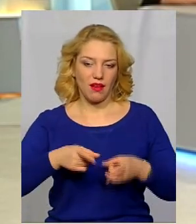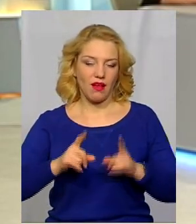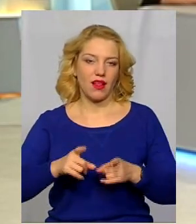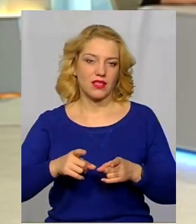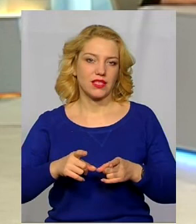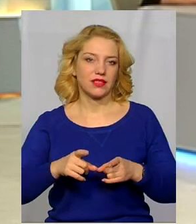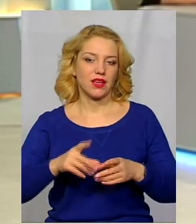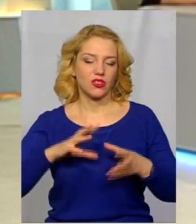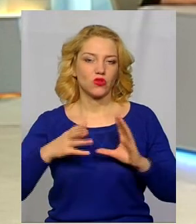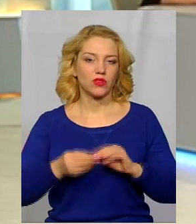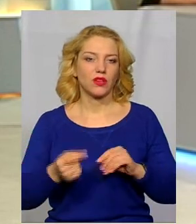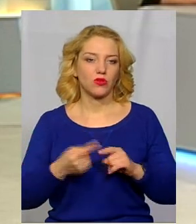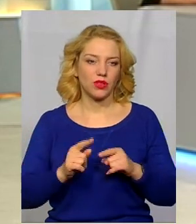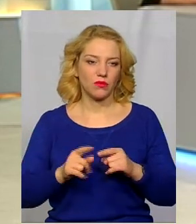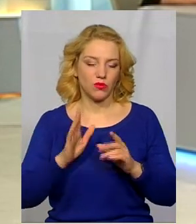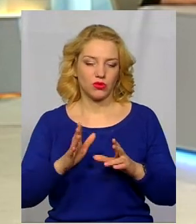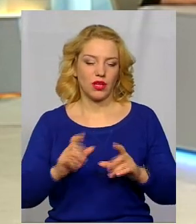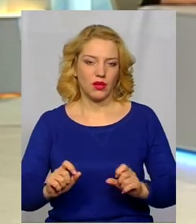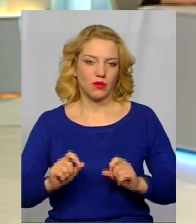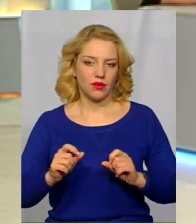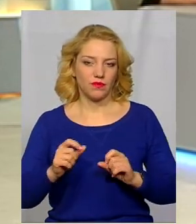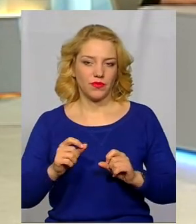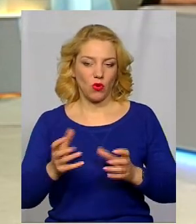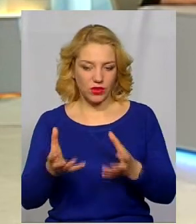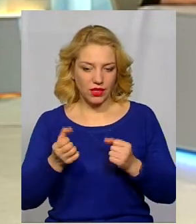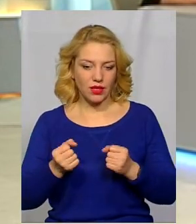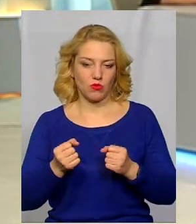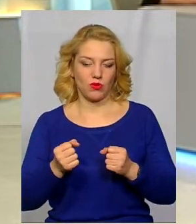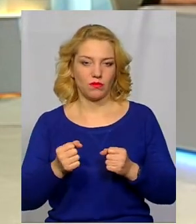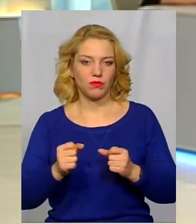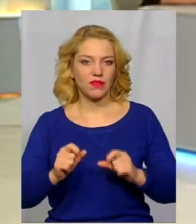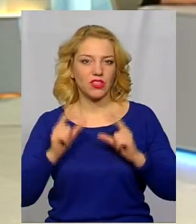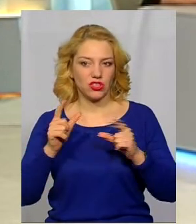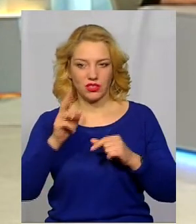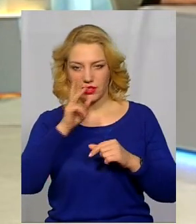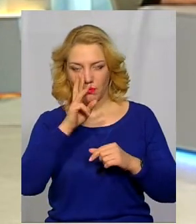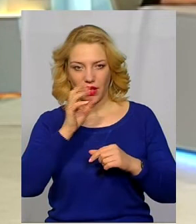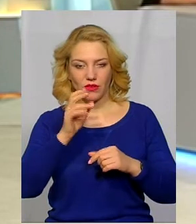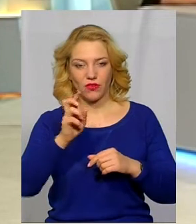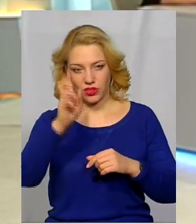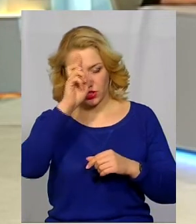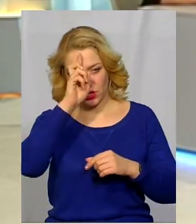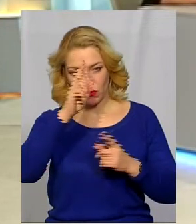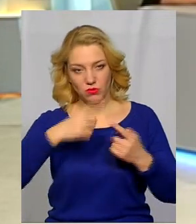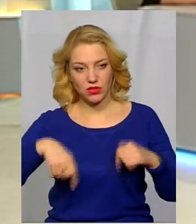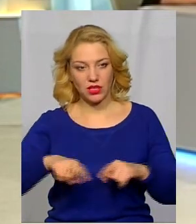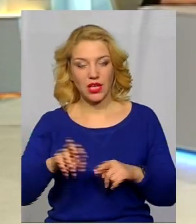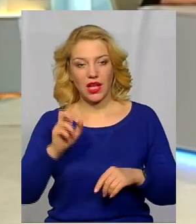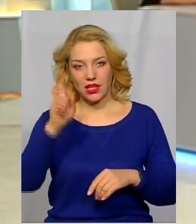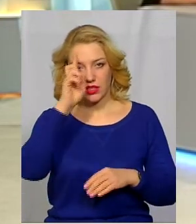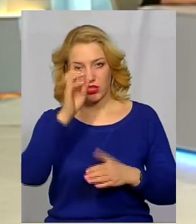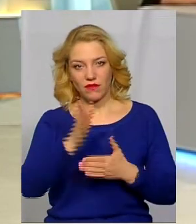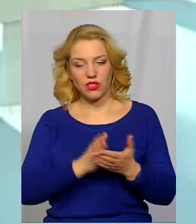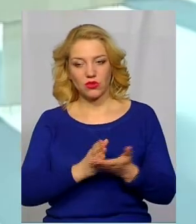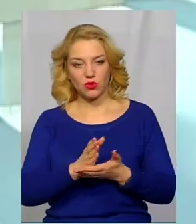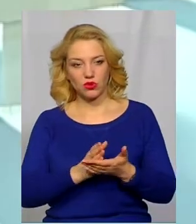економічному блоці, і отримує в підсумку підвищення заробітних плат в державному секторі. Інакше просто немає майбутнього. А державний службовець